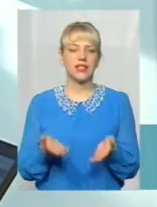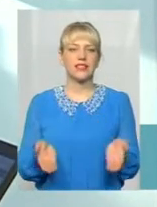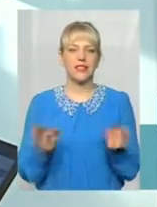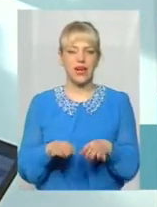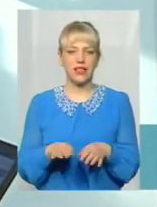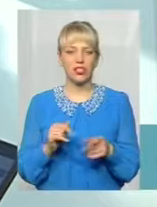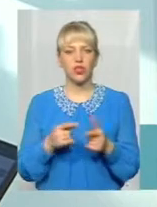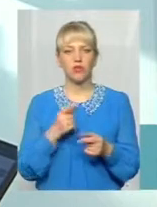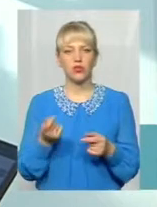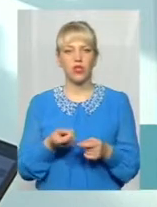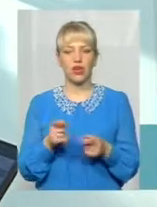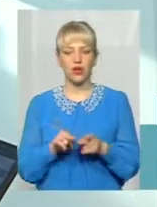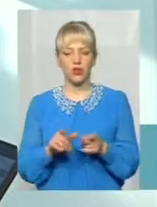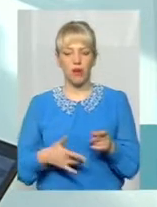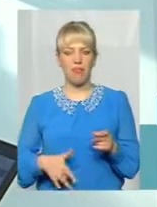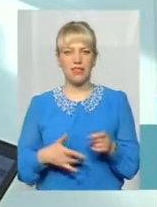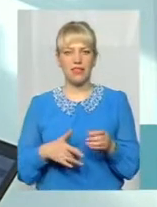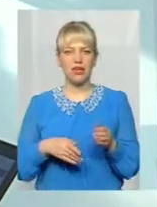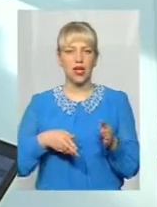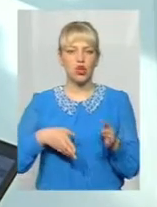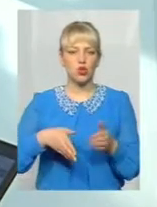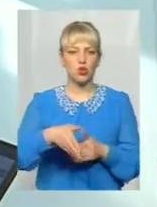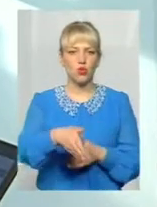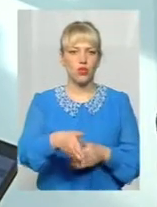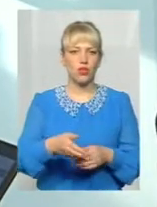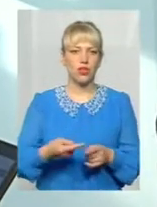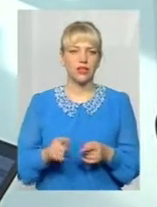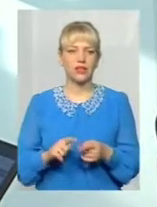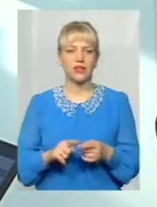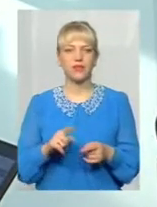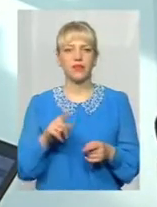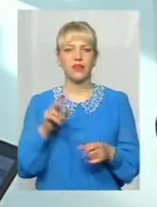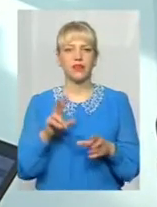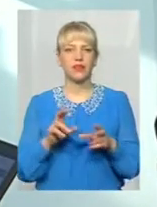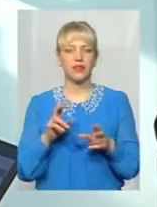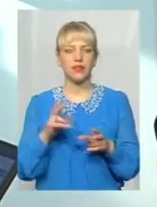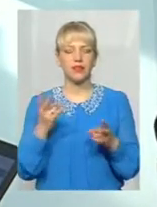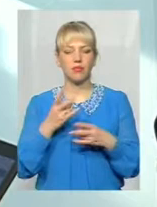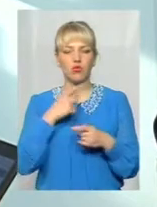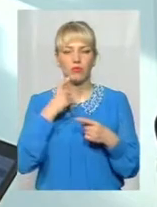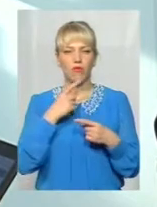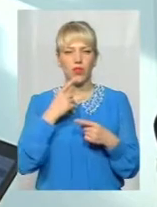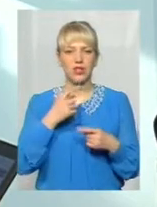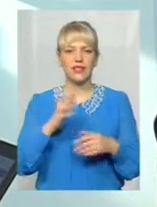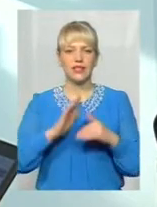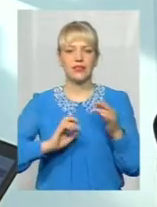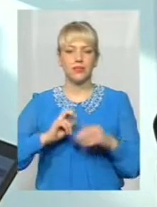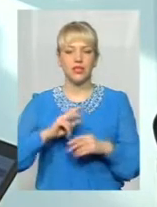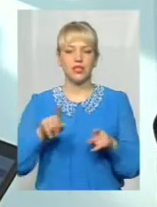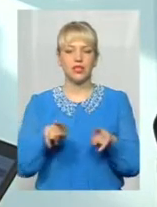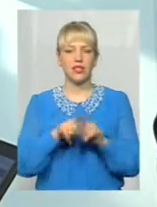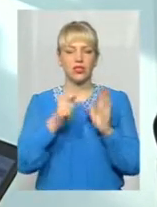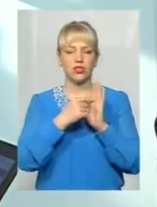Також, минералізовані смуги ще в лісах, це більше треба, щоб, казали, спеціалісти. Але, з свого досвіду, також ділиться